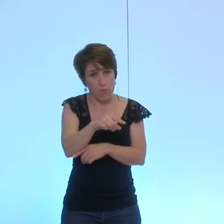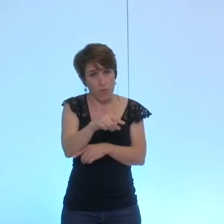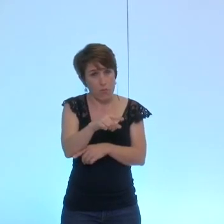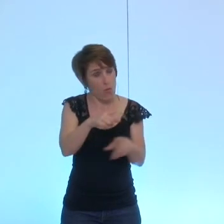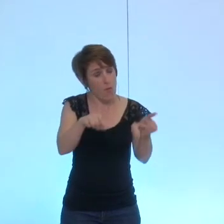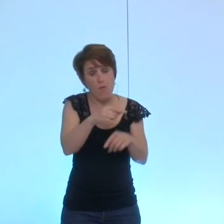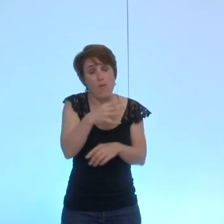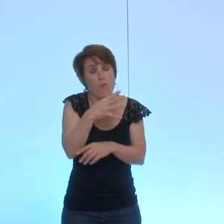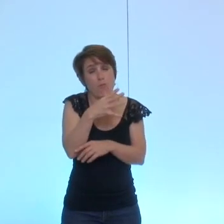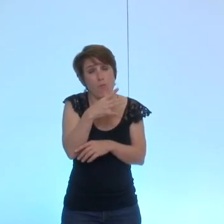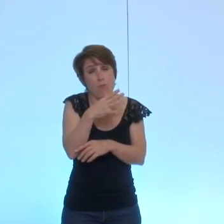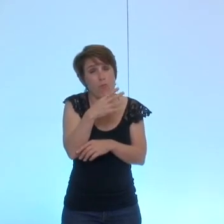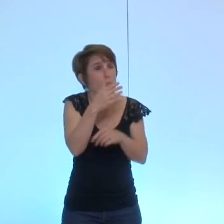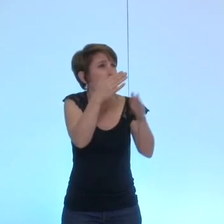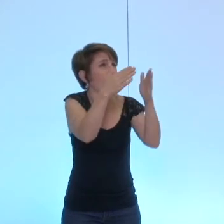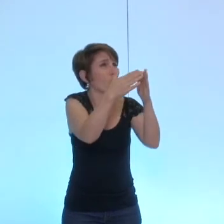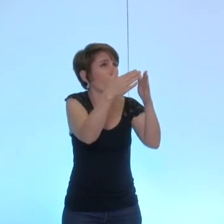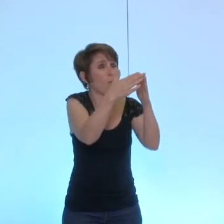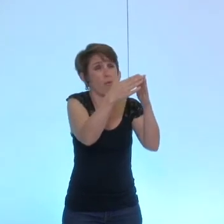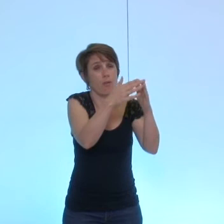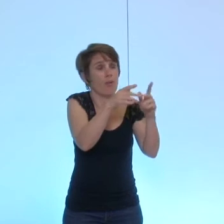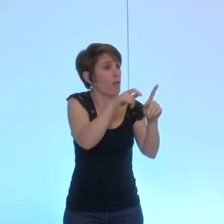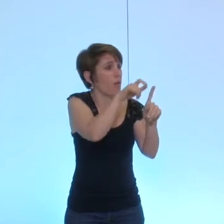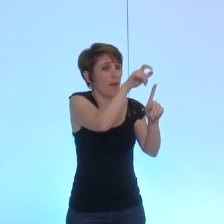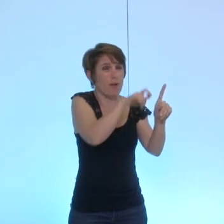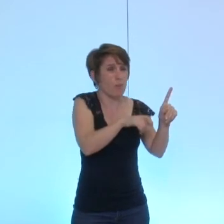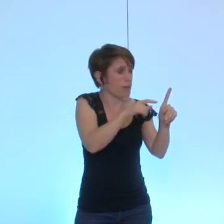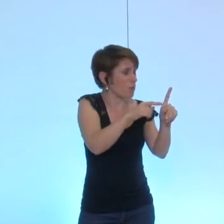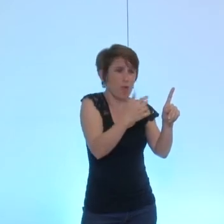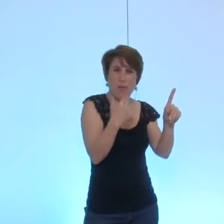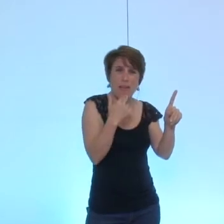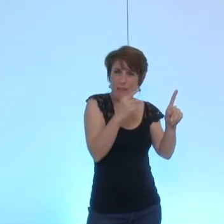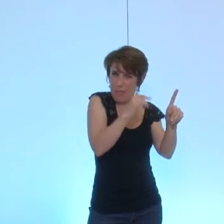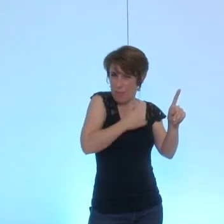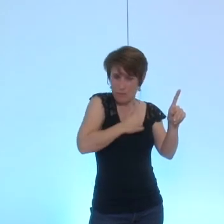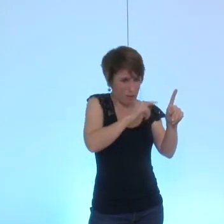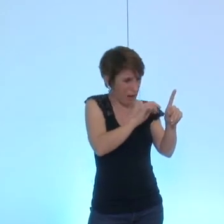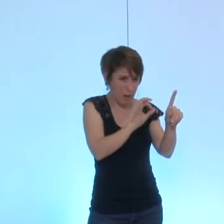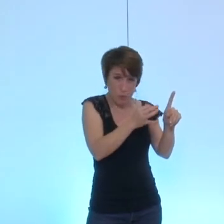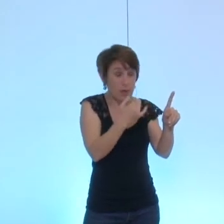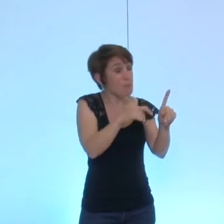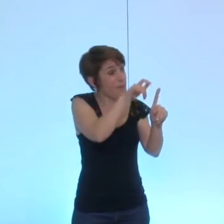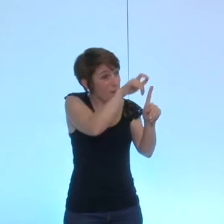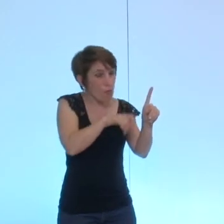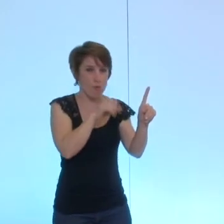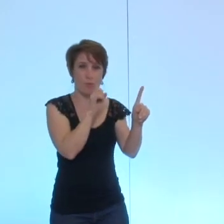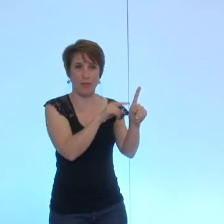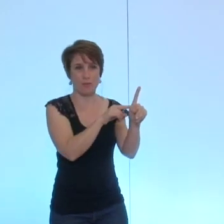demander quelles que soient ses qualités personnelles je ne mets pas en cause la personne mais vous ne pouvez pas demander